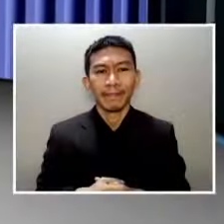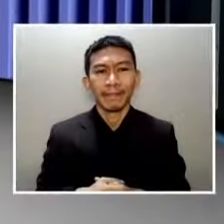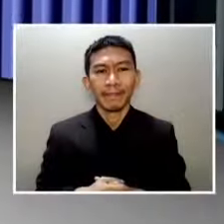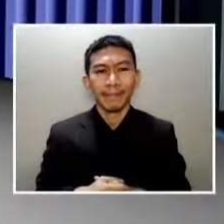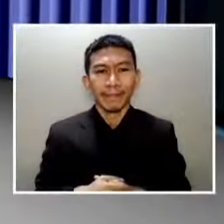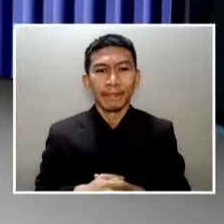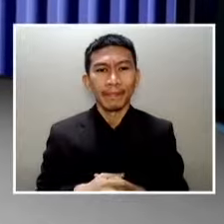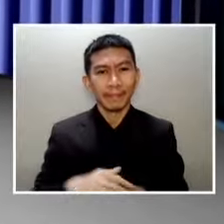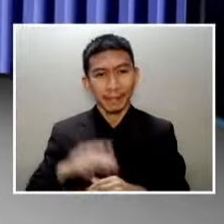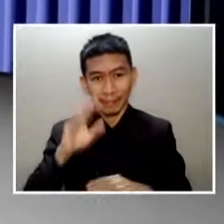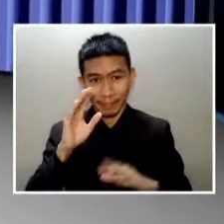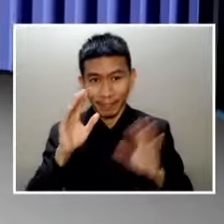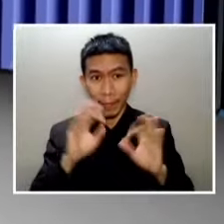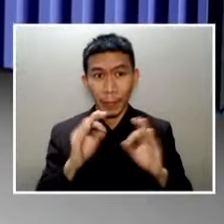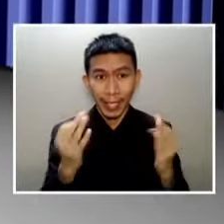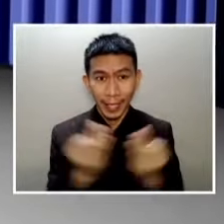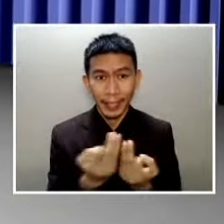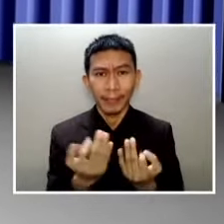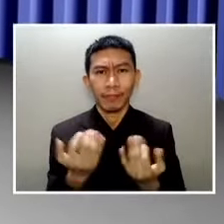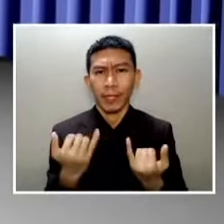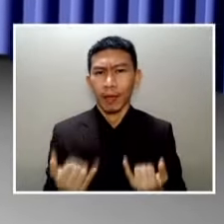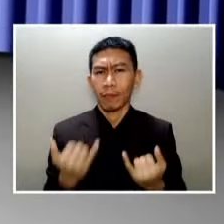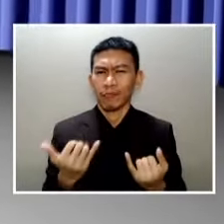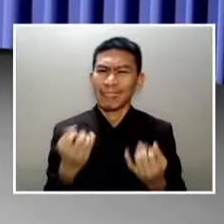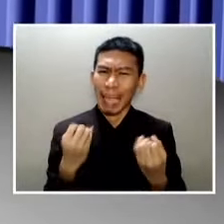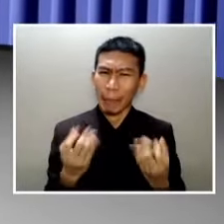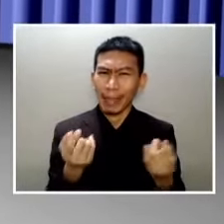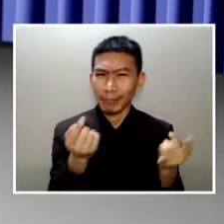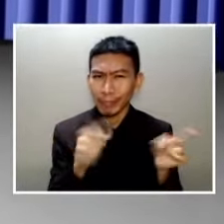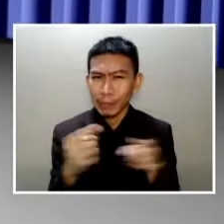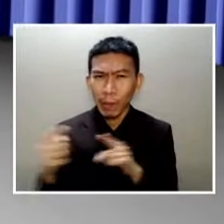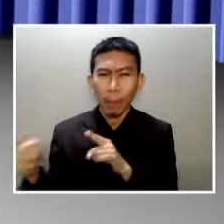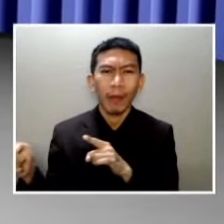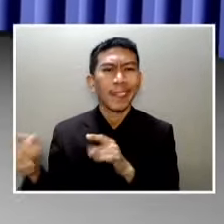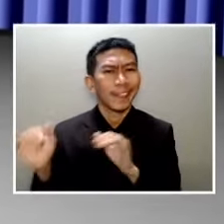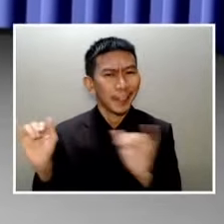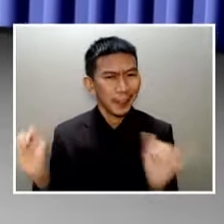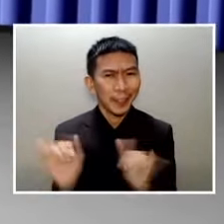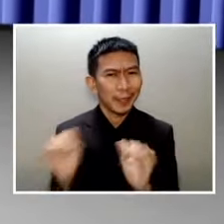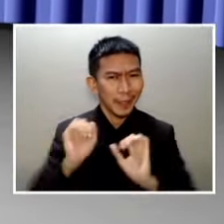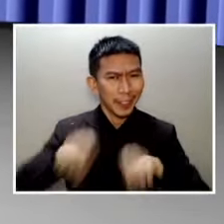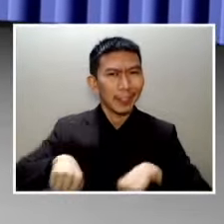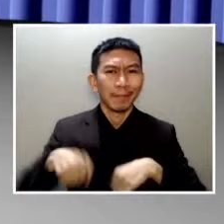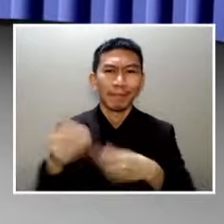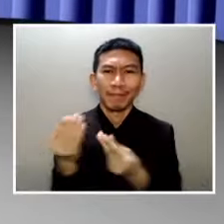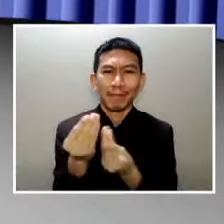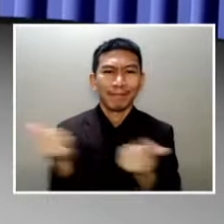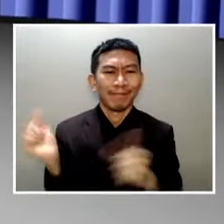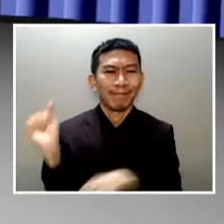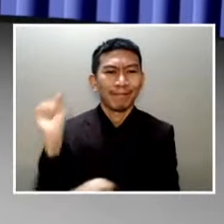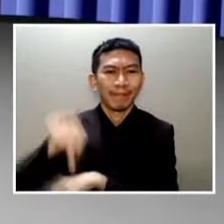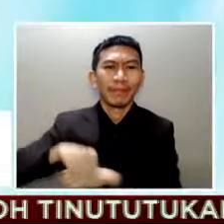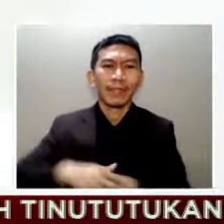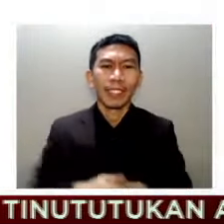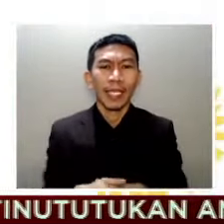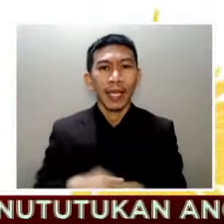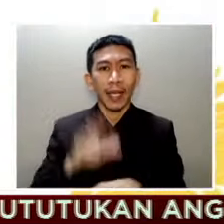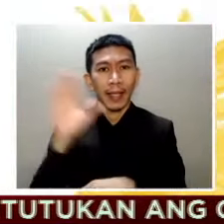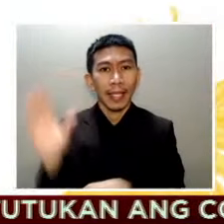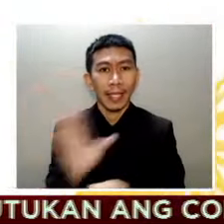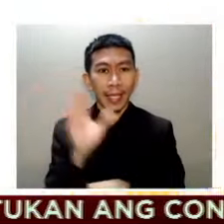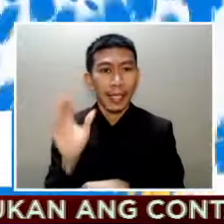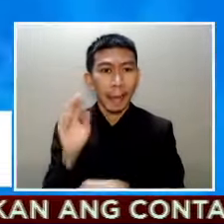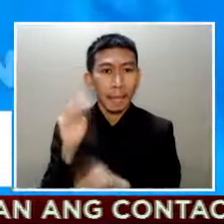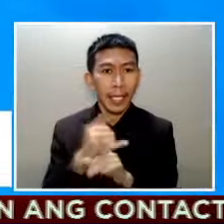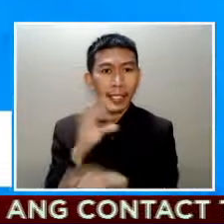kapamilya marami man tayong pinagdaraanan kayang-kaya pa rin natin itong lampasan sa linggo May 16 malalaman na natin